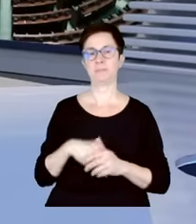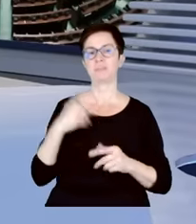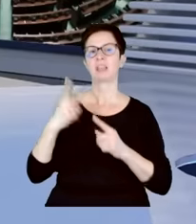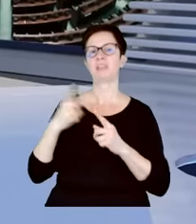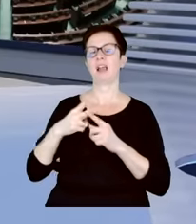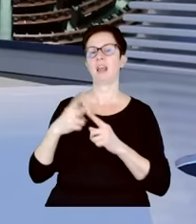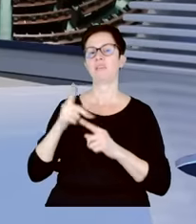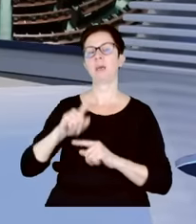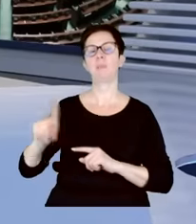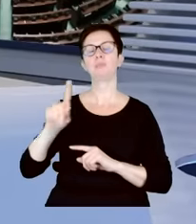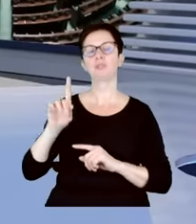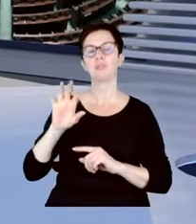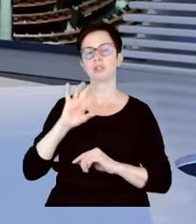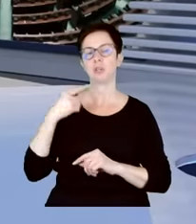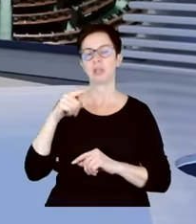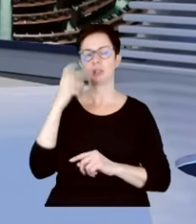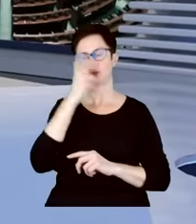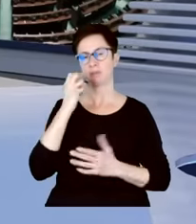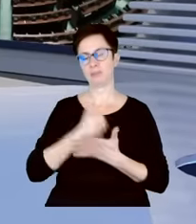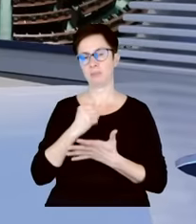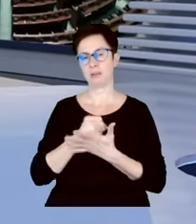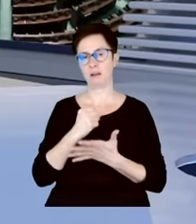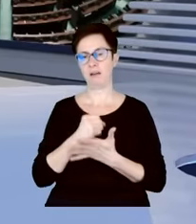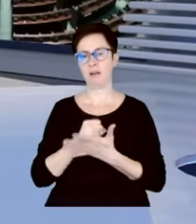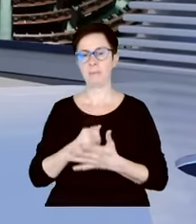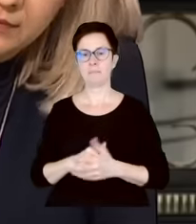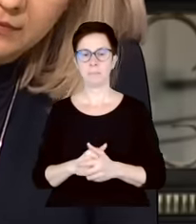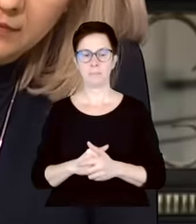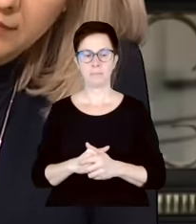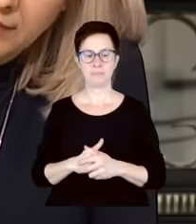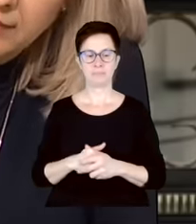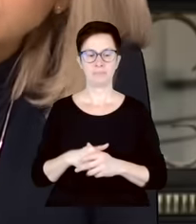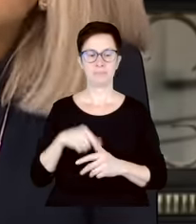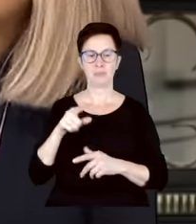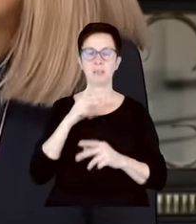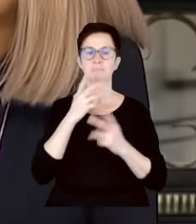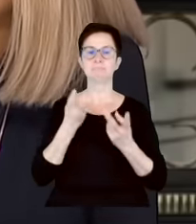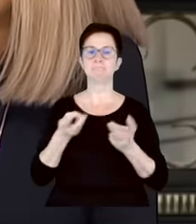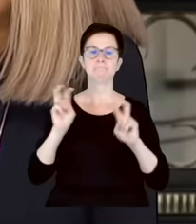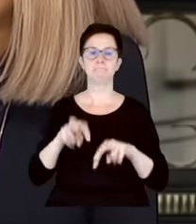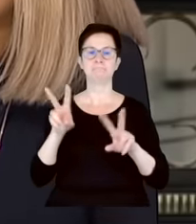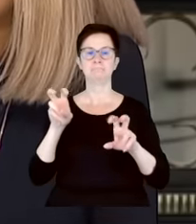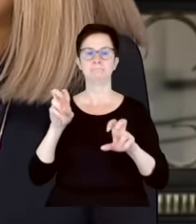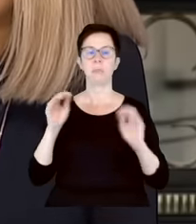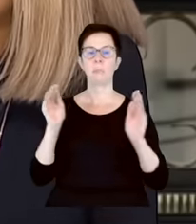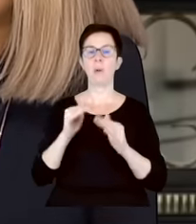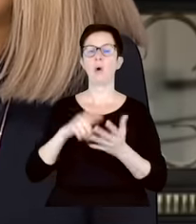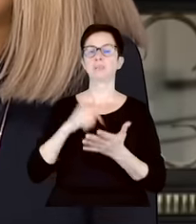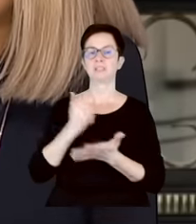jeszcze bardzo jedna ciekawa sprawa dotycząca tego, że w momencie, kiedy powstawała tzw. mała ustawa medialna,